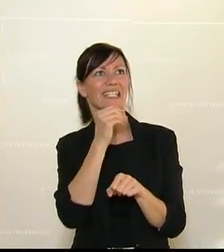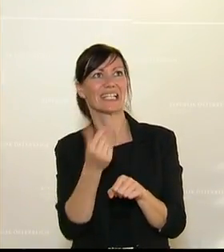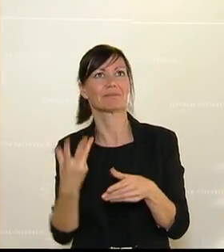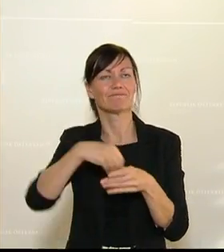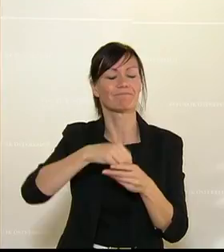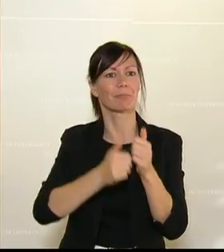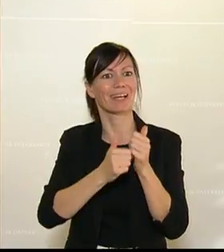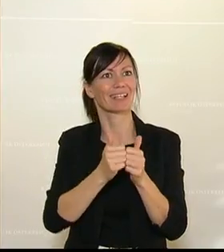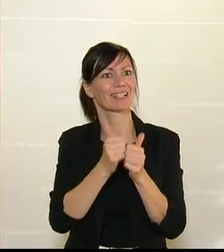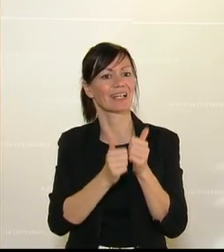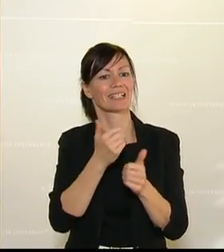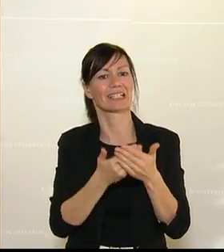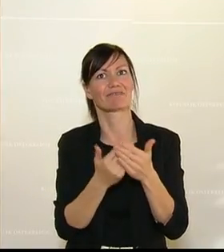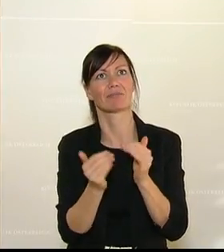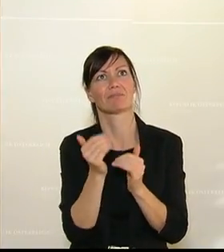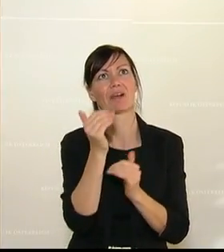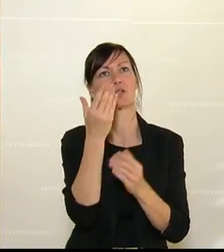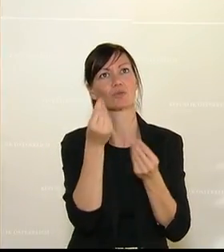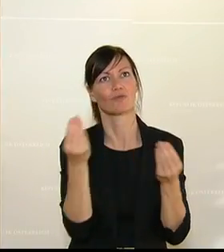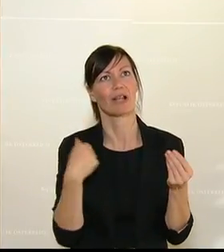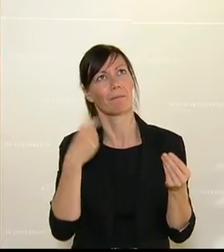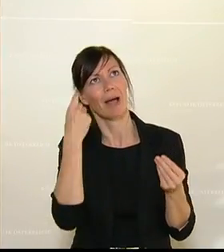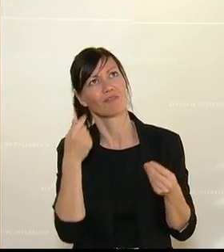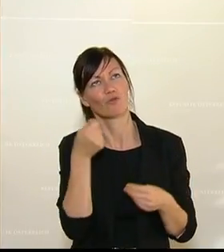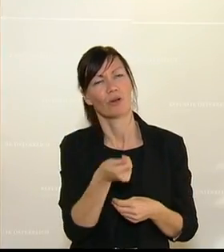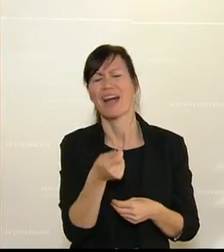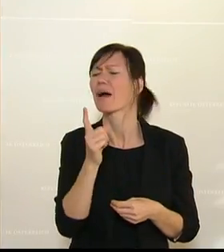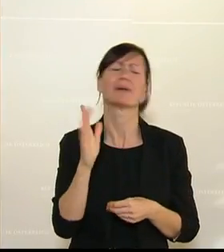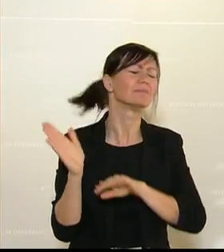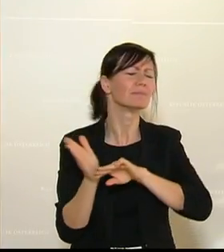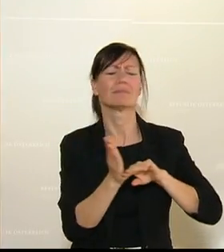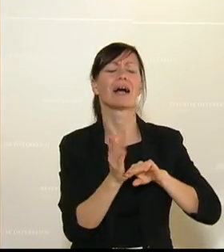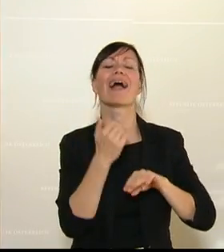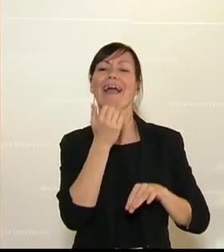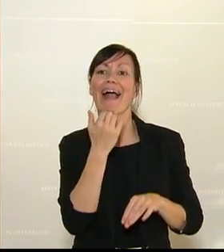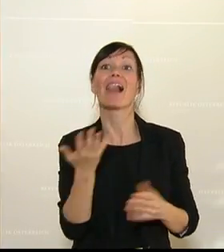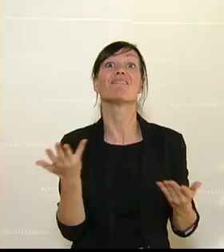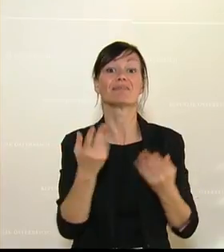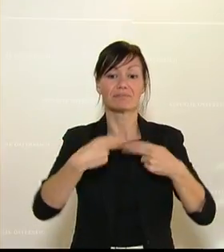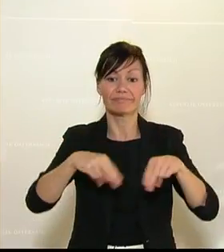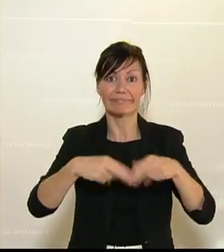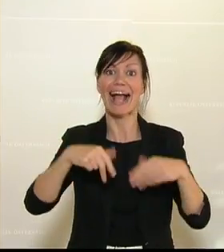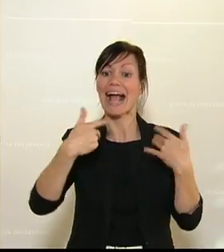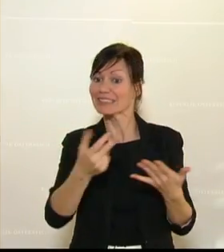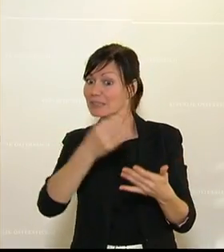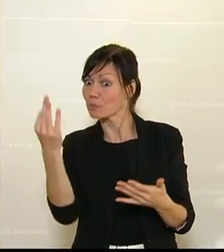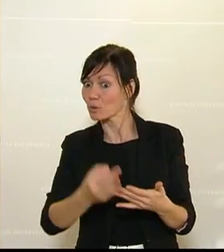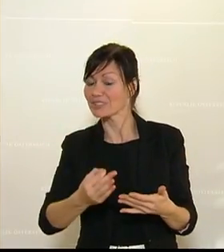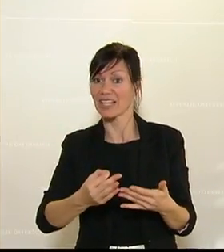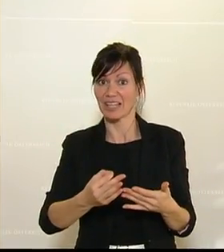Aber eins ist schon klar, wenn ein Totalausfall der Einkünfte in die Gastronomie einen 80-prozentigen Ersatz